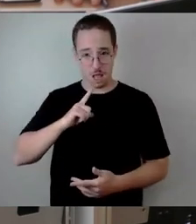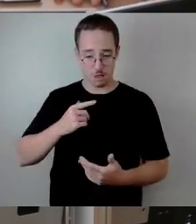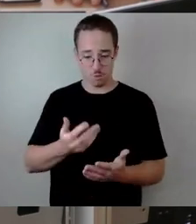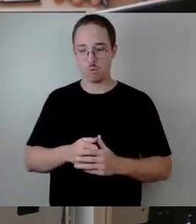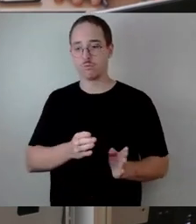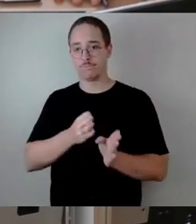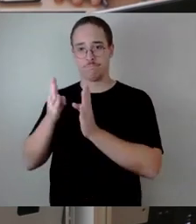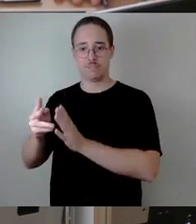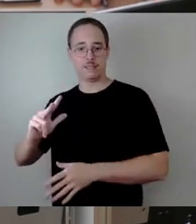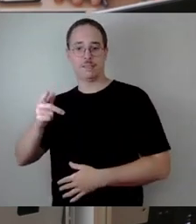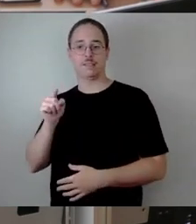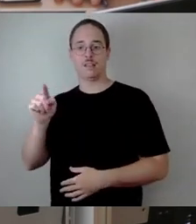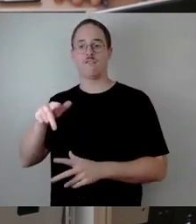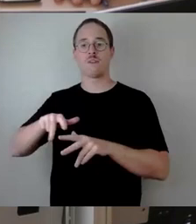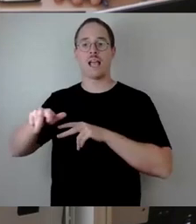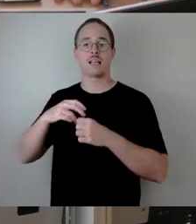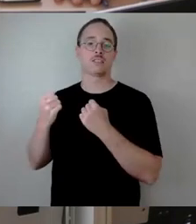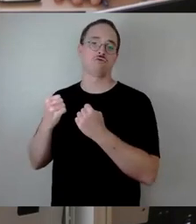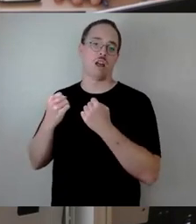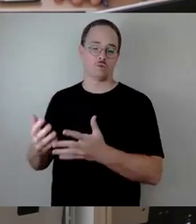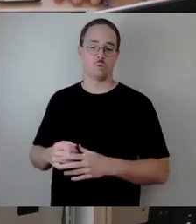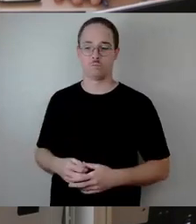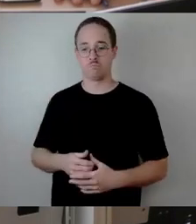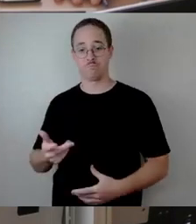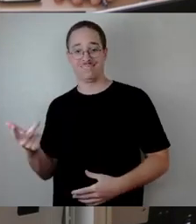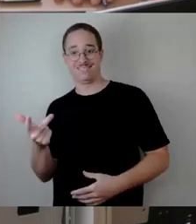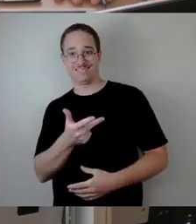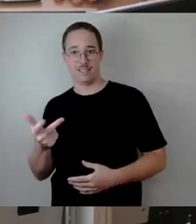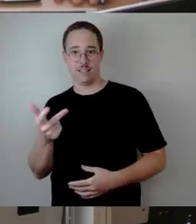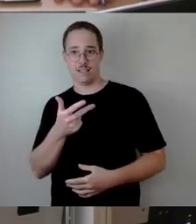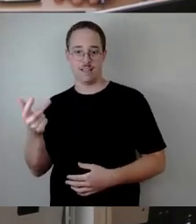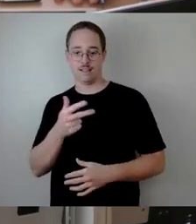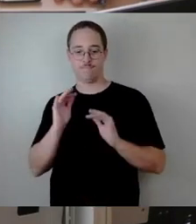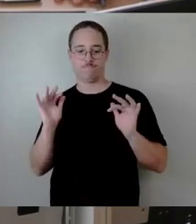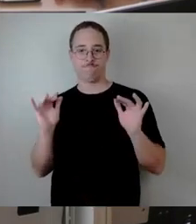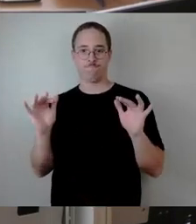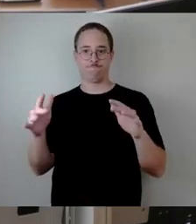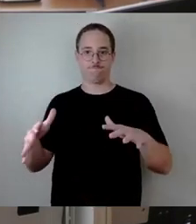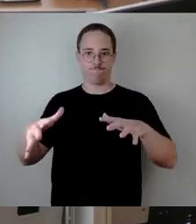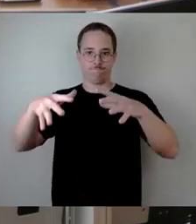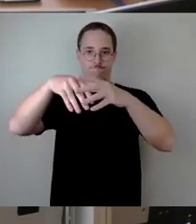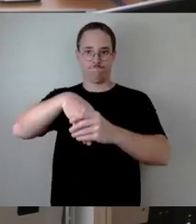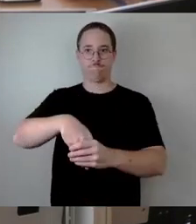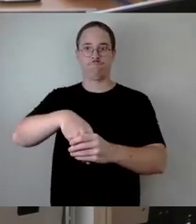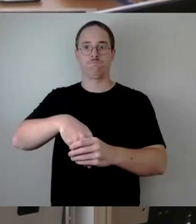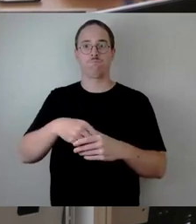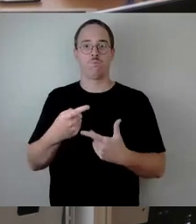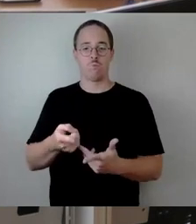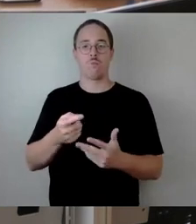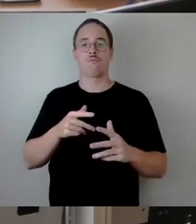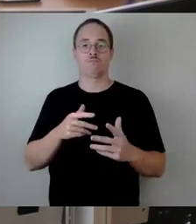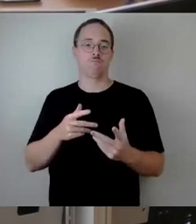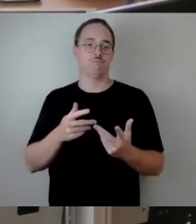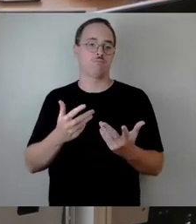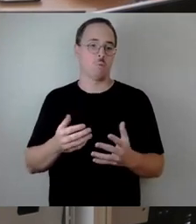Bauwerksnote rein. Und schon wenn ich einen Schaden am Gelände an so einer Brücke habe und damit die Verkehrssicherheit nicht